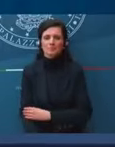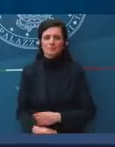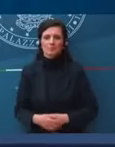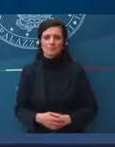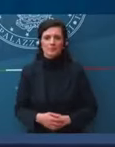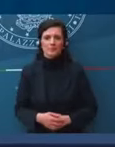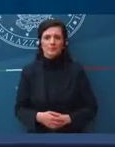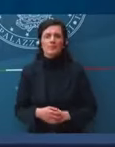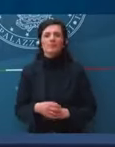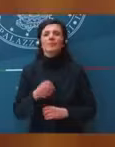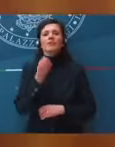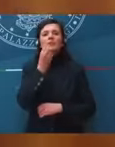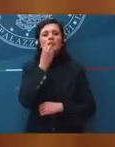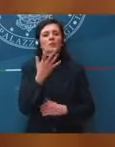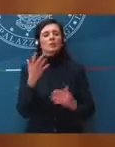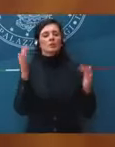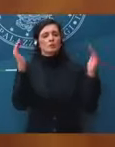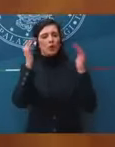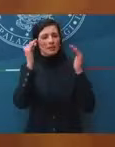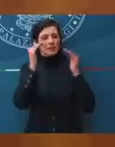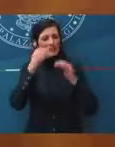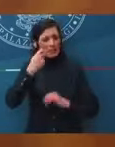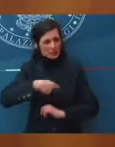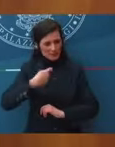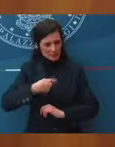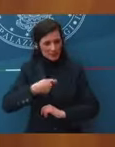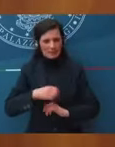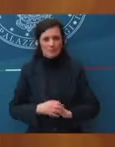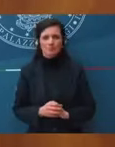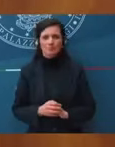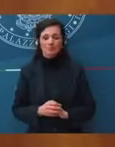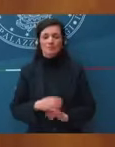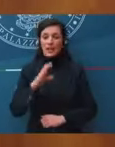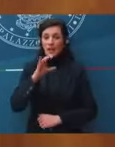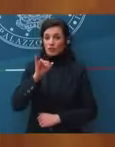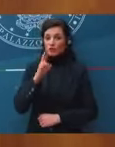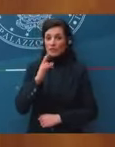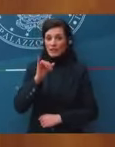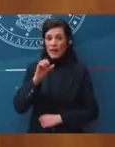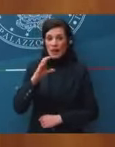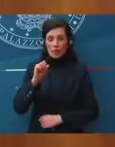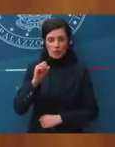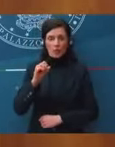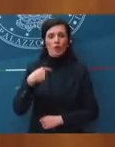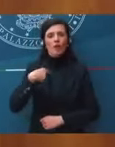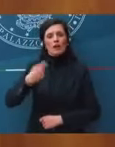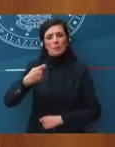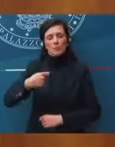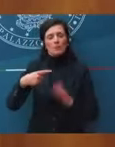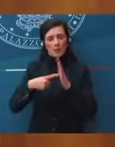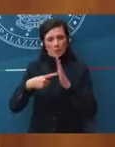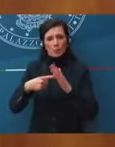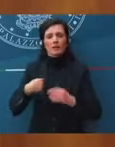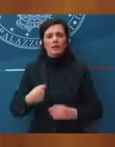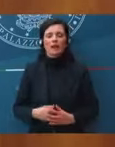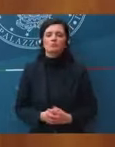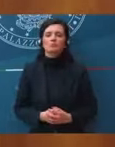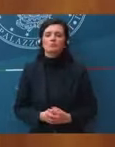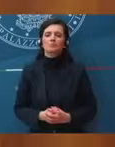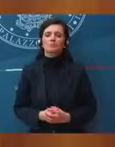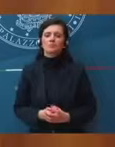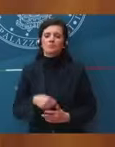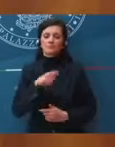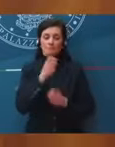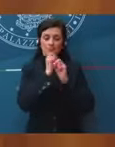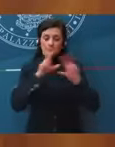Buonasera Presidente, in occasione delle sue dichiarazioni programmatiche in